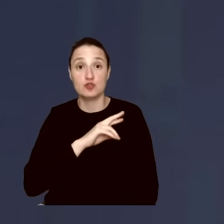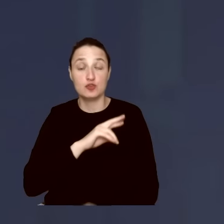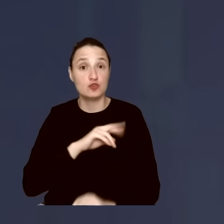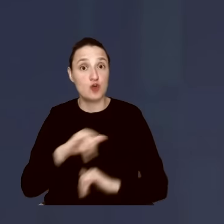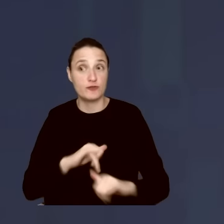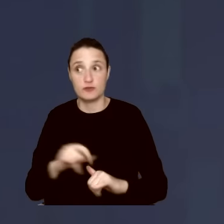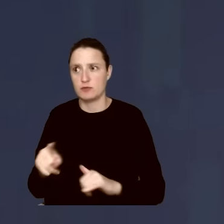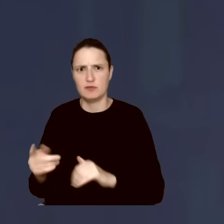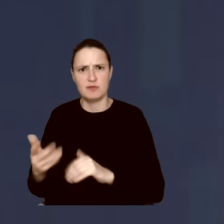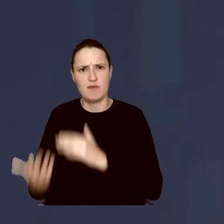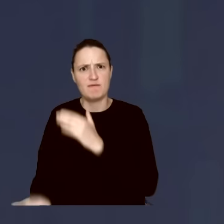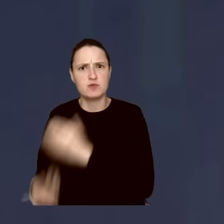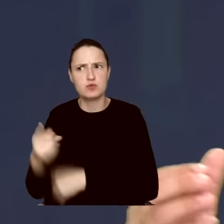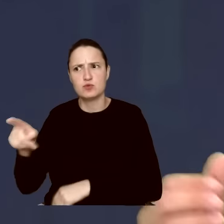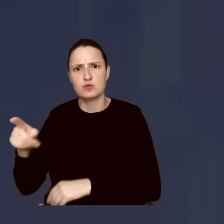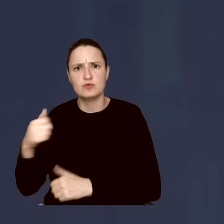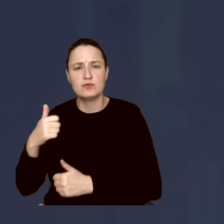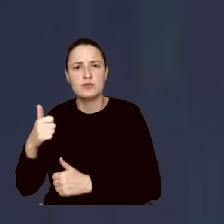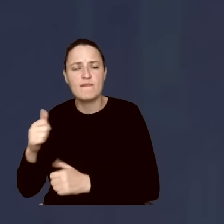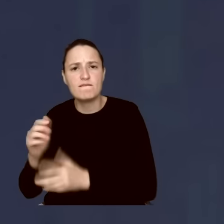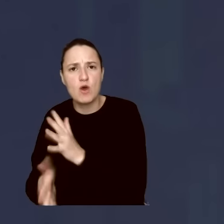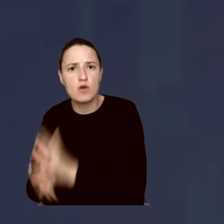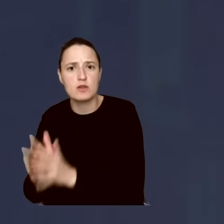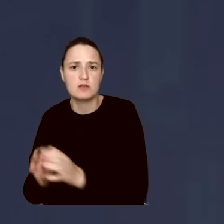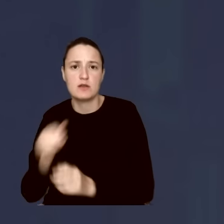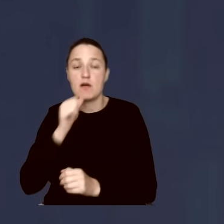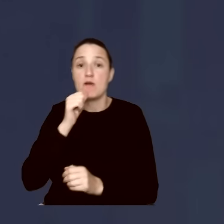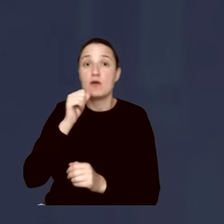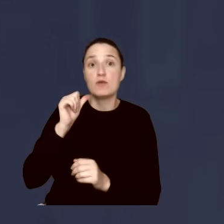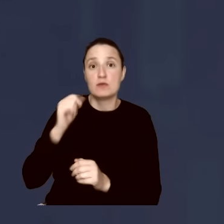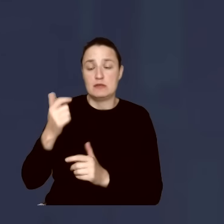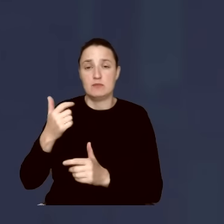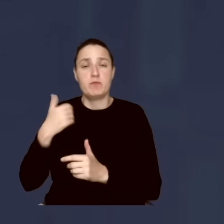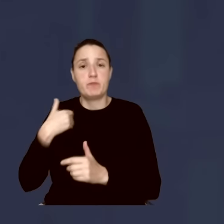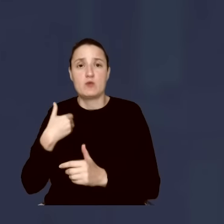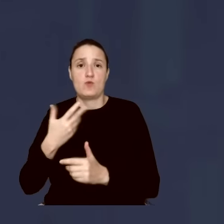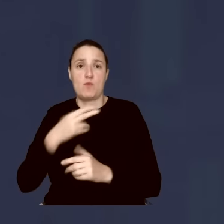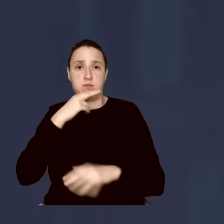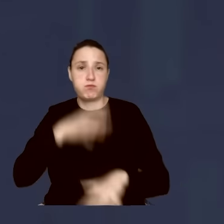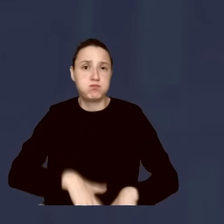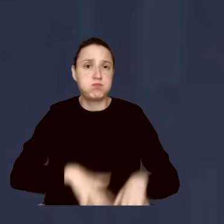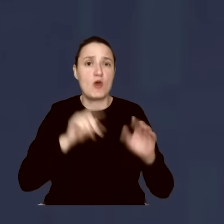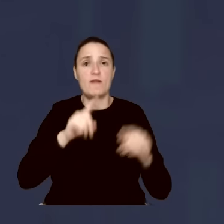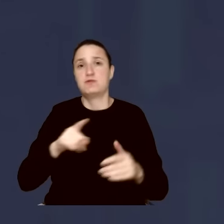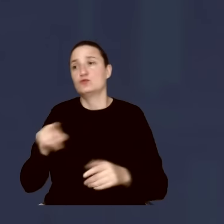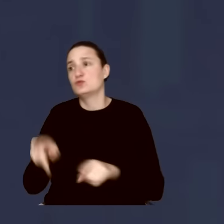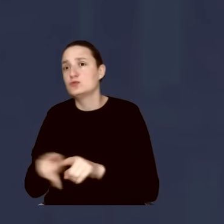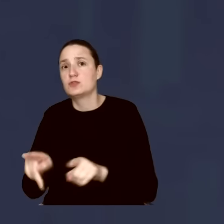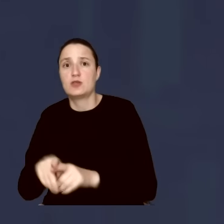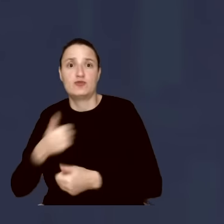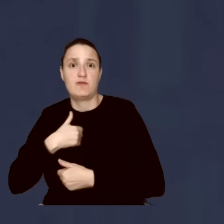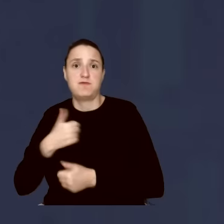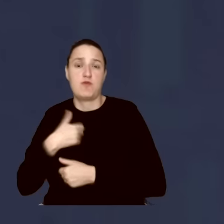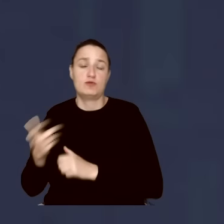To, co się dzieje, kolejny żołnierz został raniony. Wczoraj była powódź. Olbrzymia tragedia dla ludzi na Podbeskidziu. Co robi ten hejter